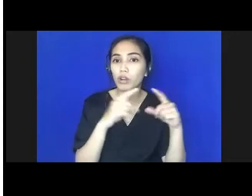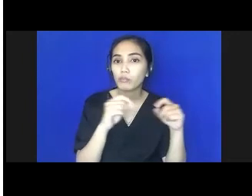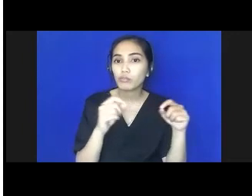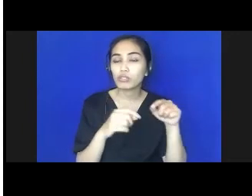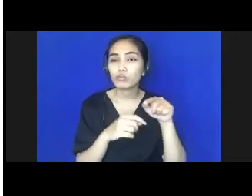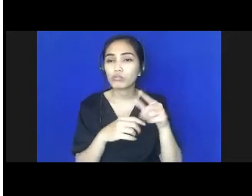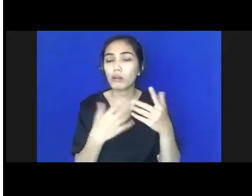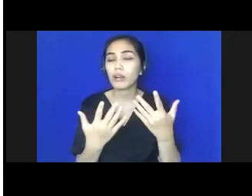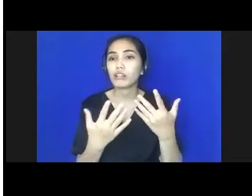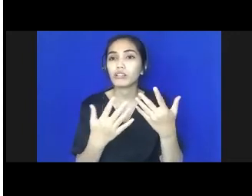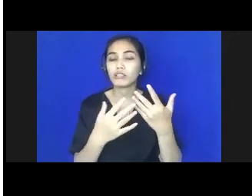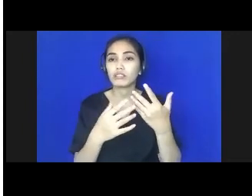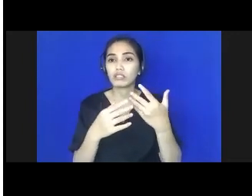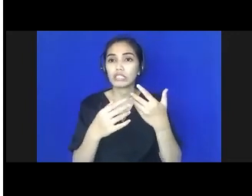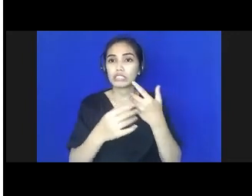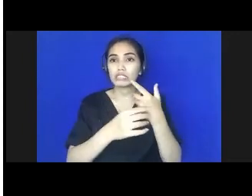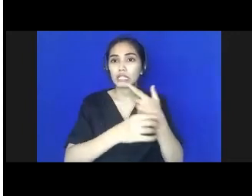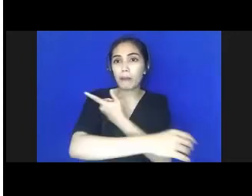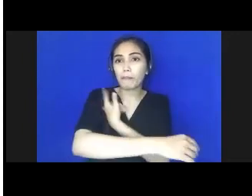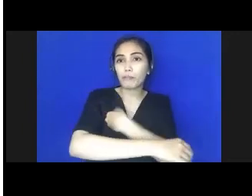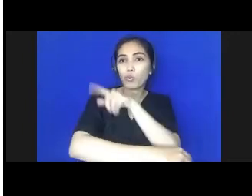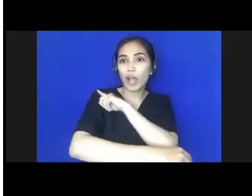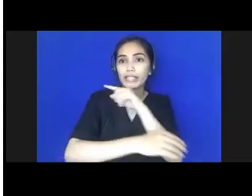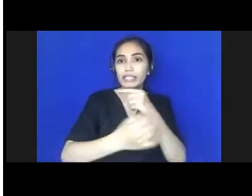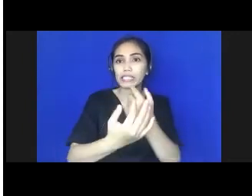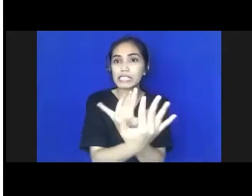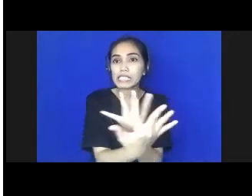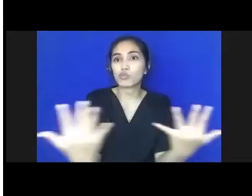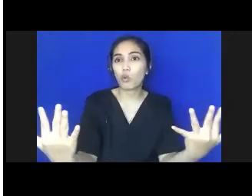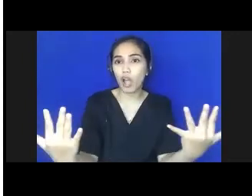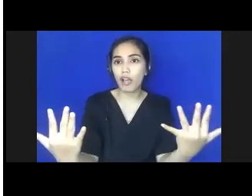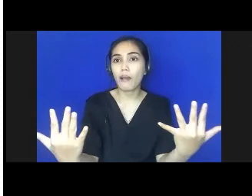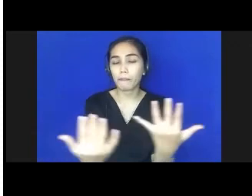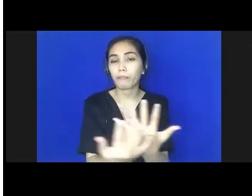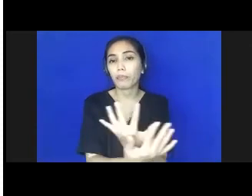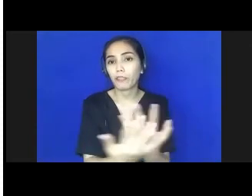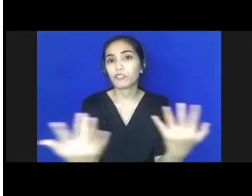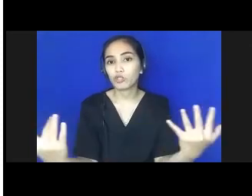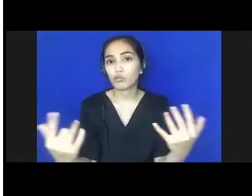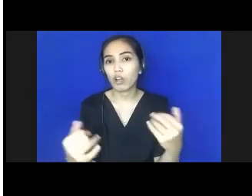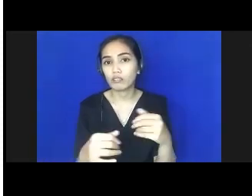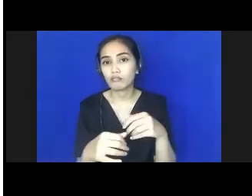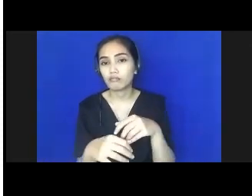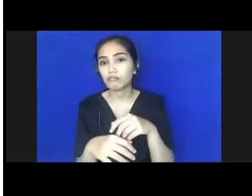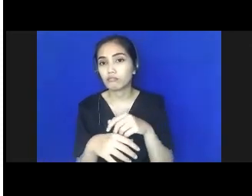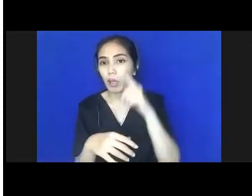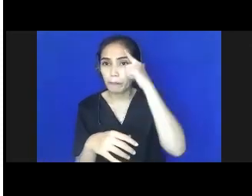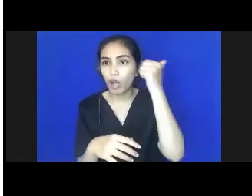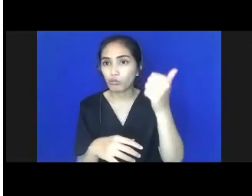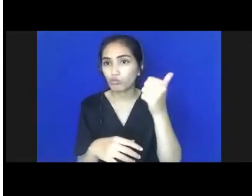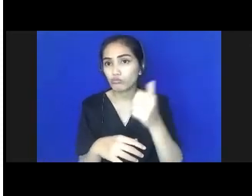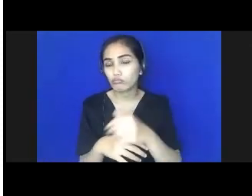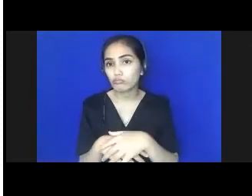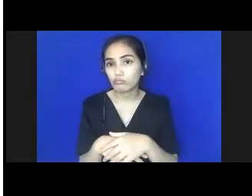level 2 di bawah level 2 ini dari 6 level yang dibuat oleh kalau di bawah level 2